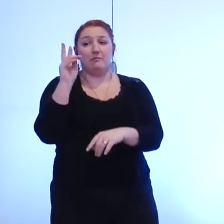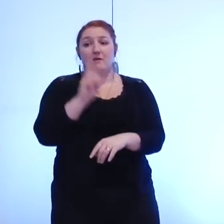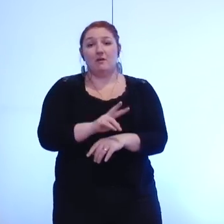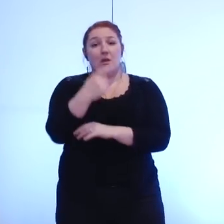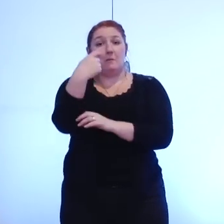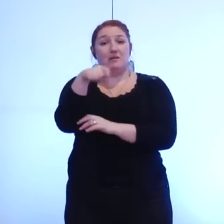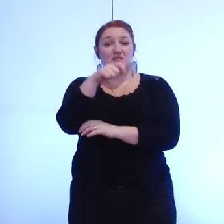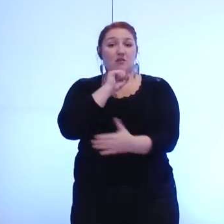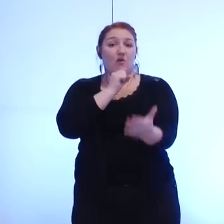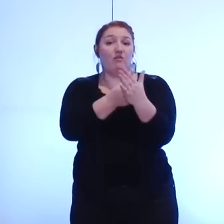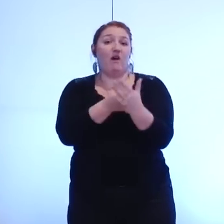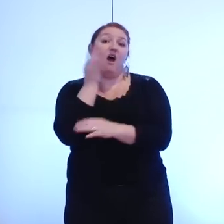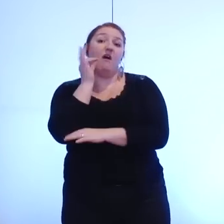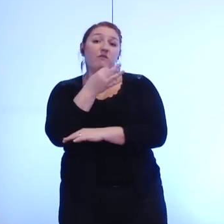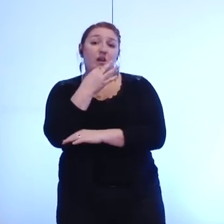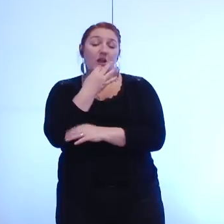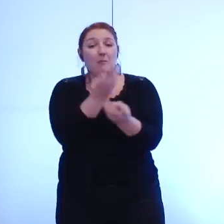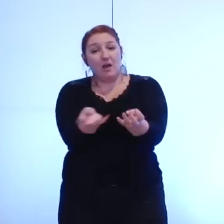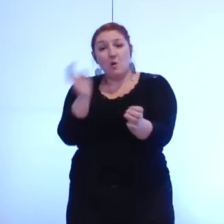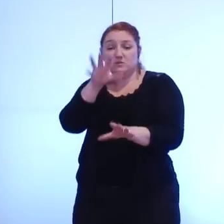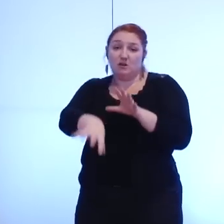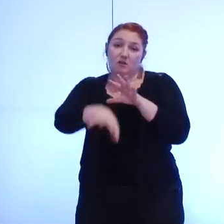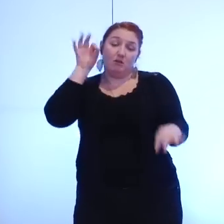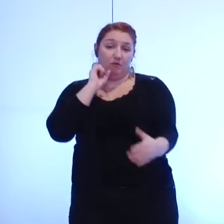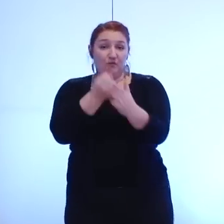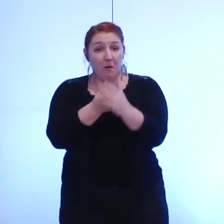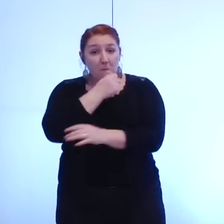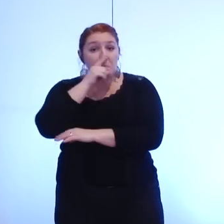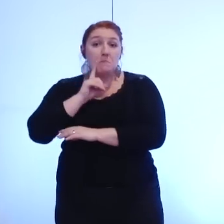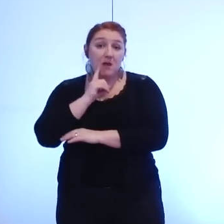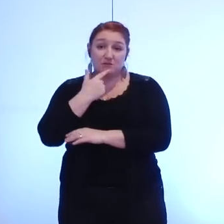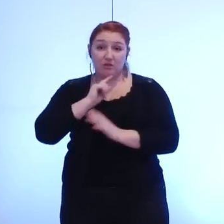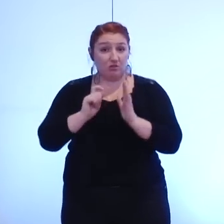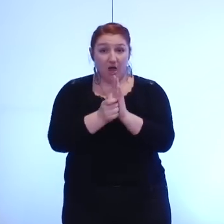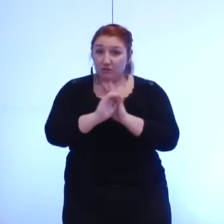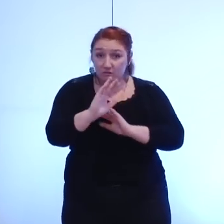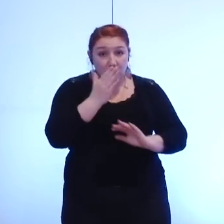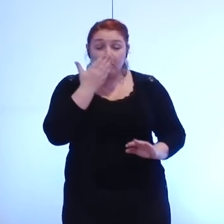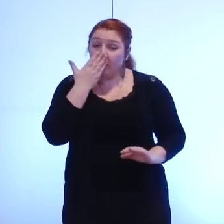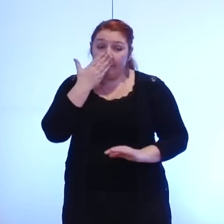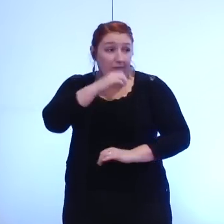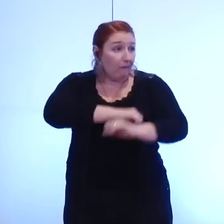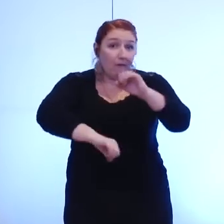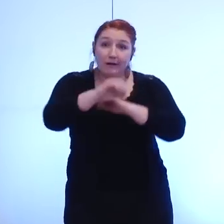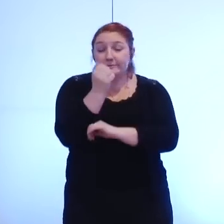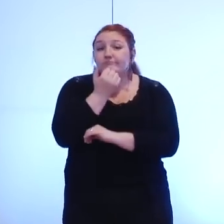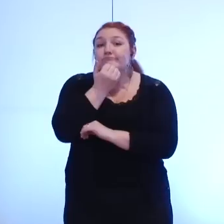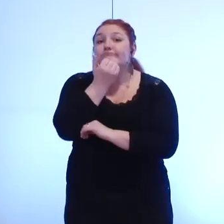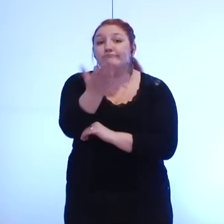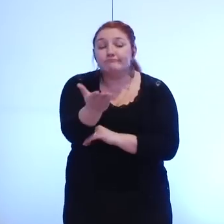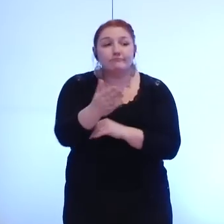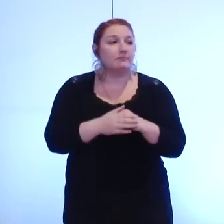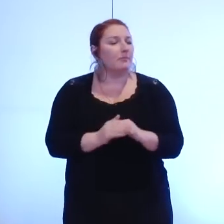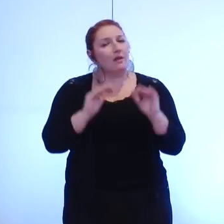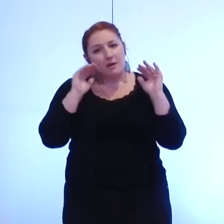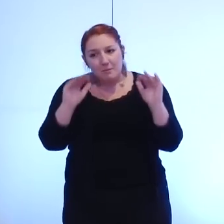'exécutif fin mai nous a mis face à un calendrier précipité que d'ailleurs bien que nous ayons agi